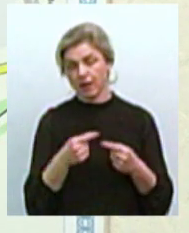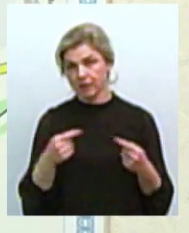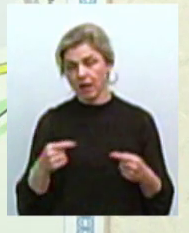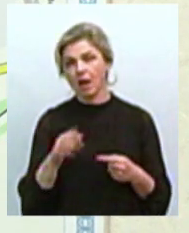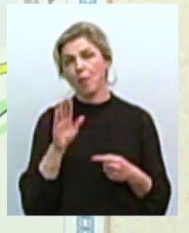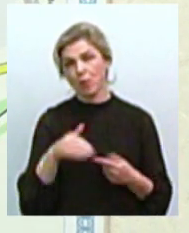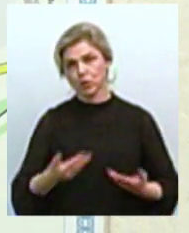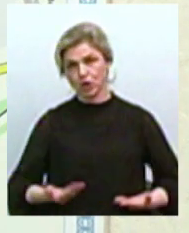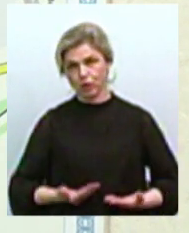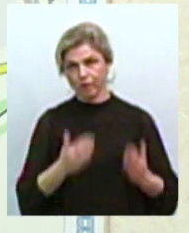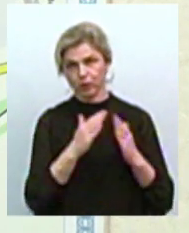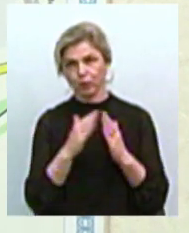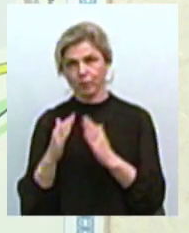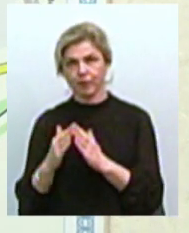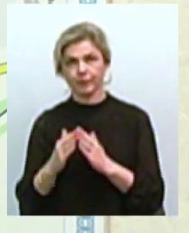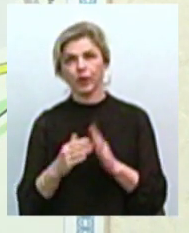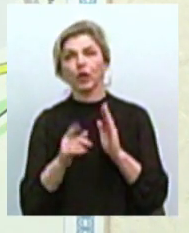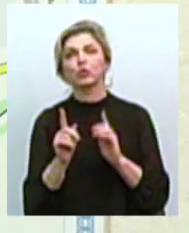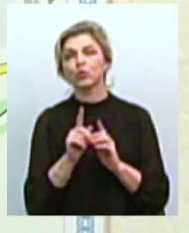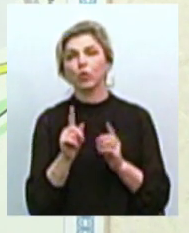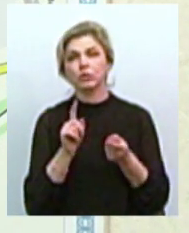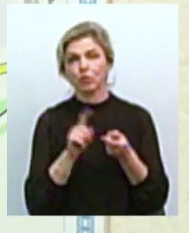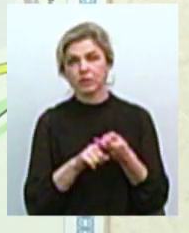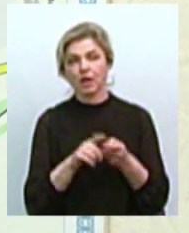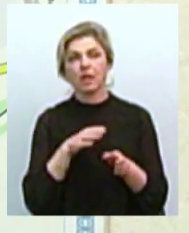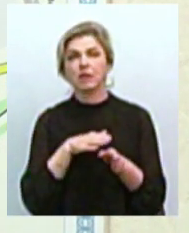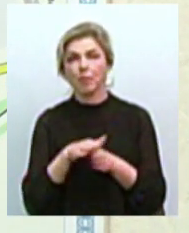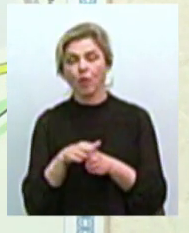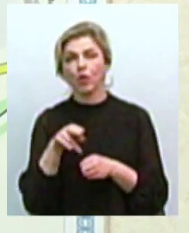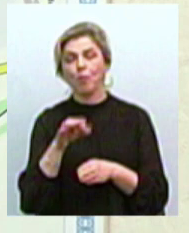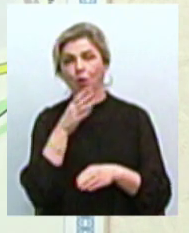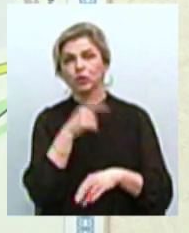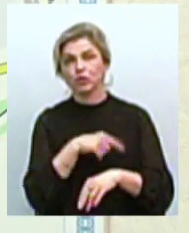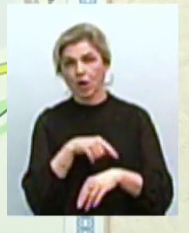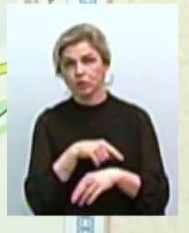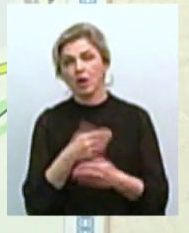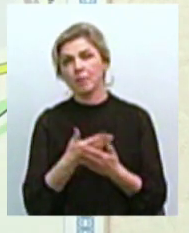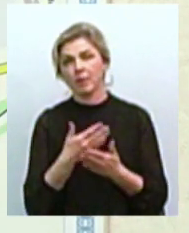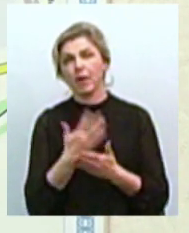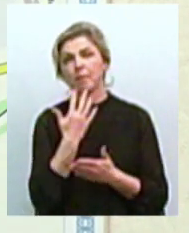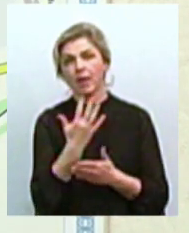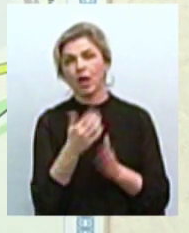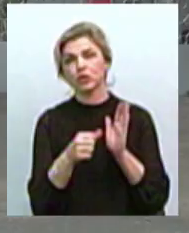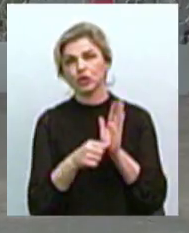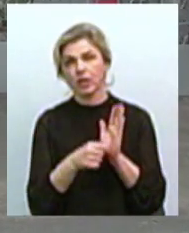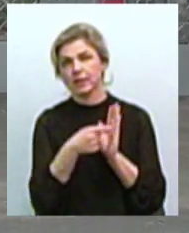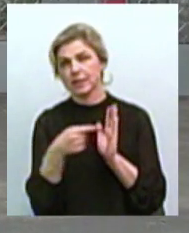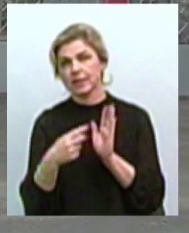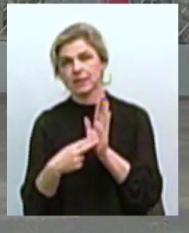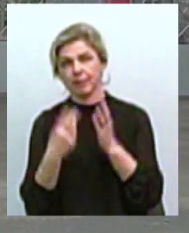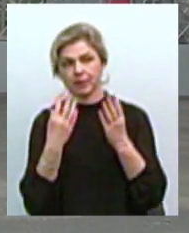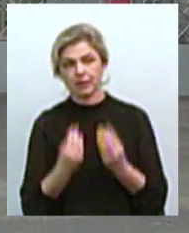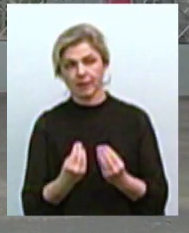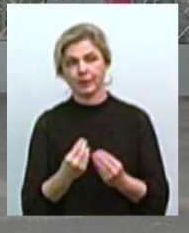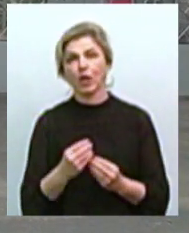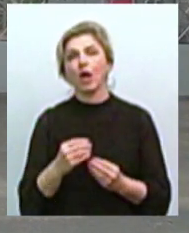житлові. Що стосується заповнення, по часу це займе 5-6, може 7 днів. Приватне